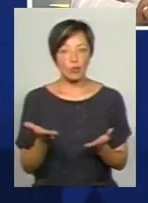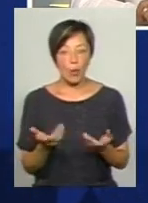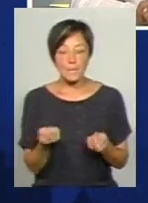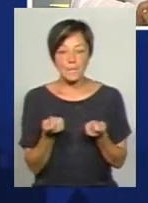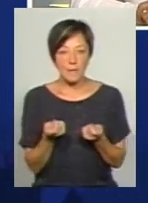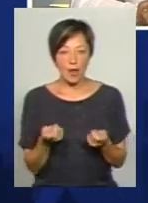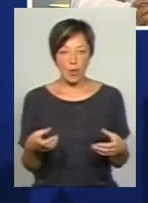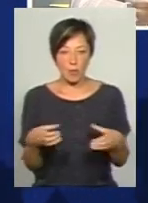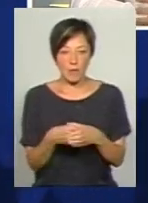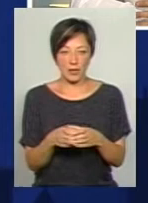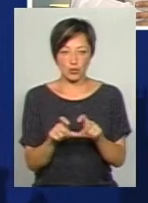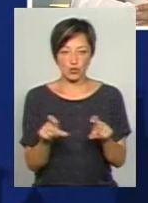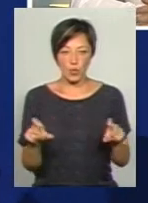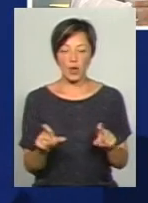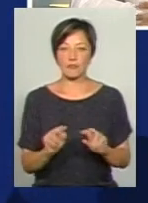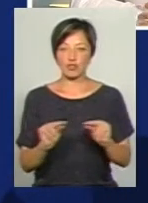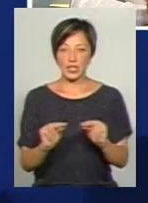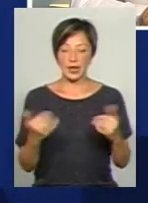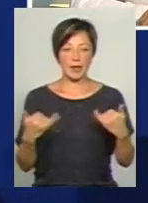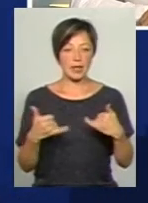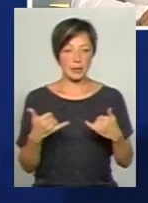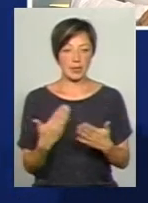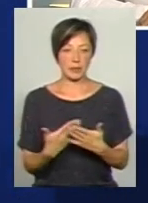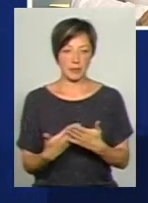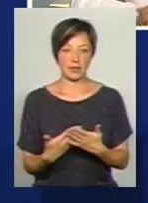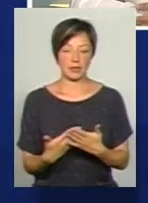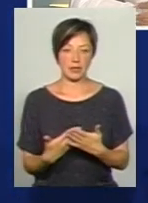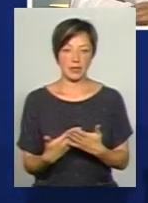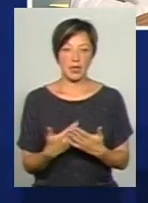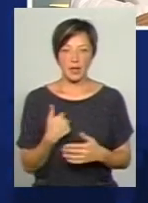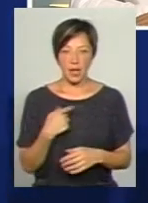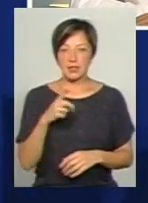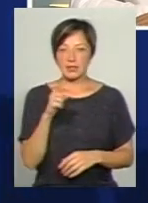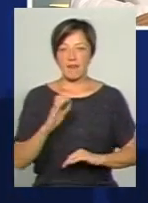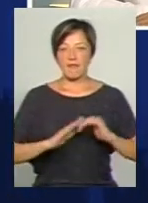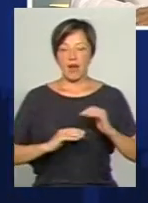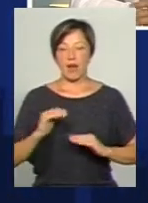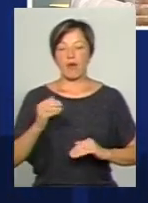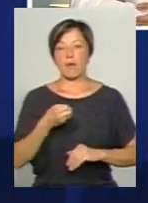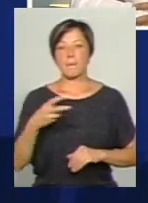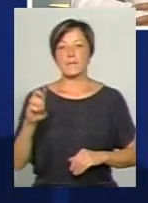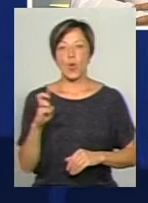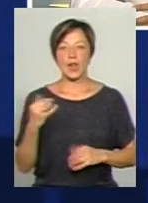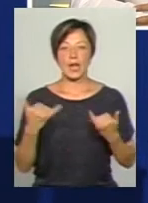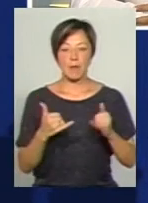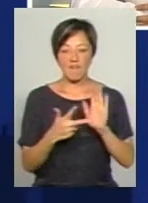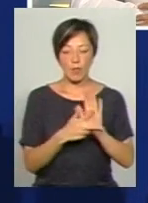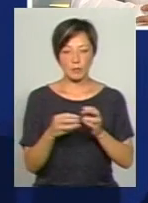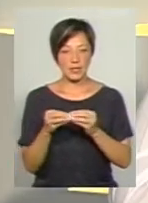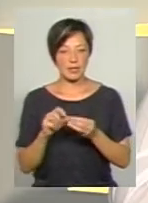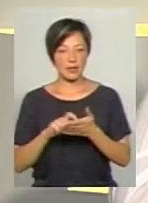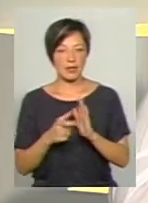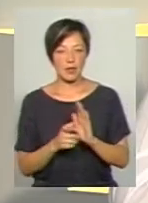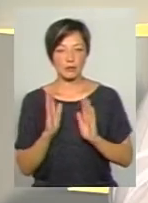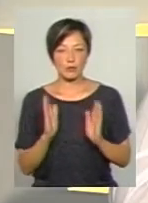малокомплектній школі, наприклад, для вчителя хімію, скажімо, бо я за фахом біолог хімії, у 8-10 класах там